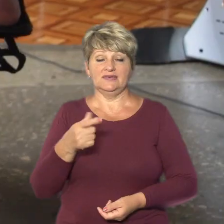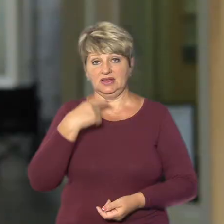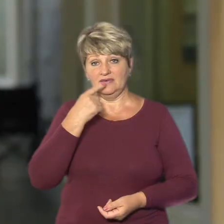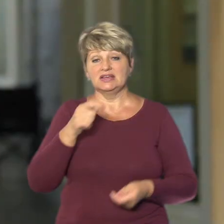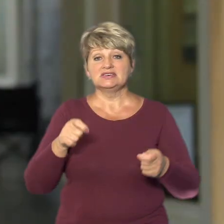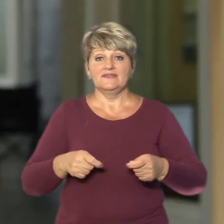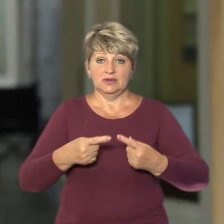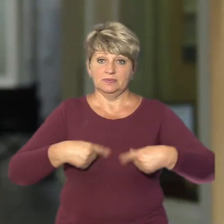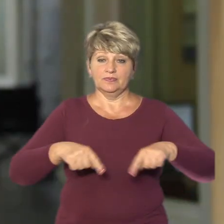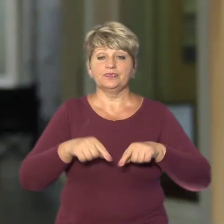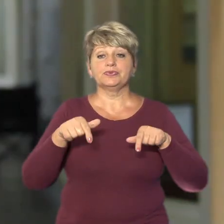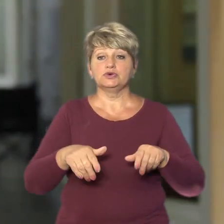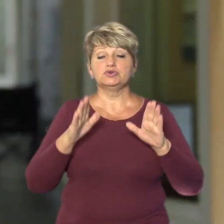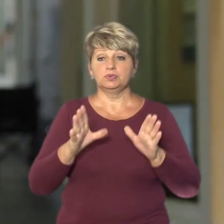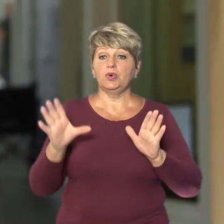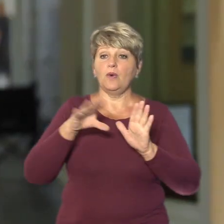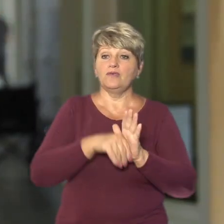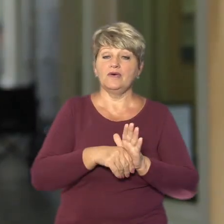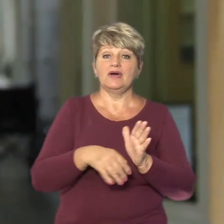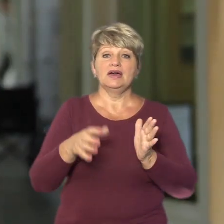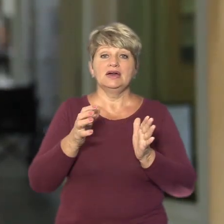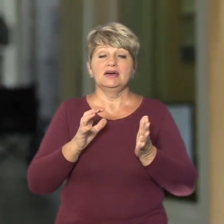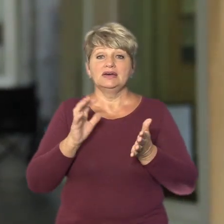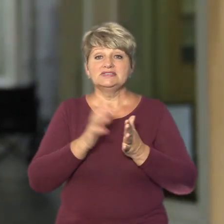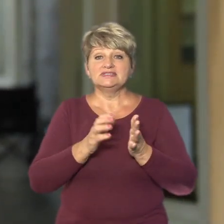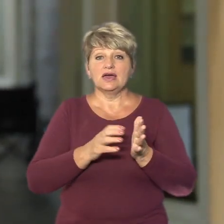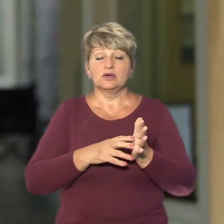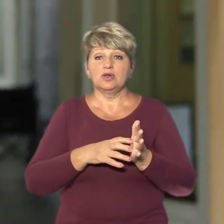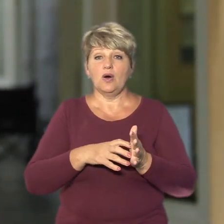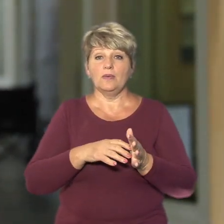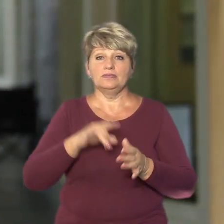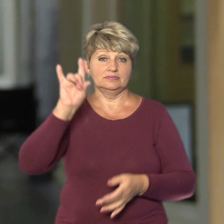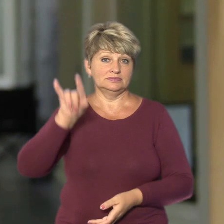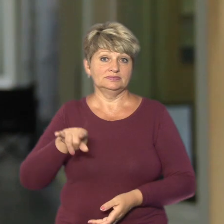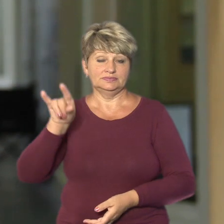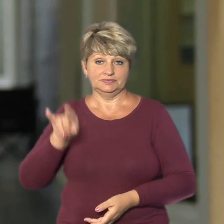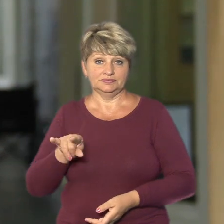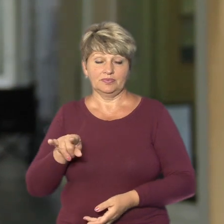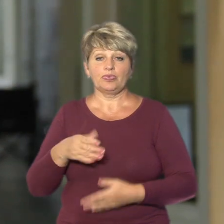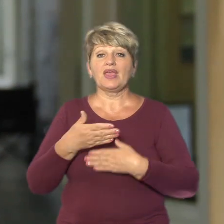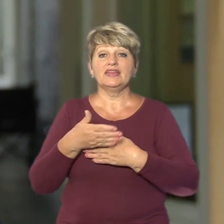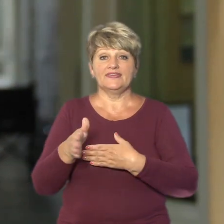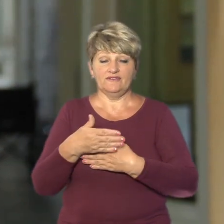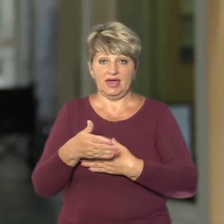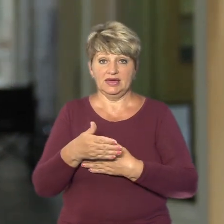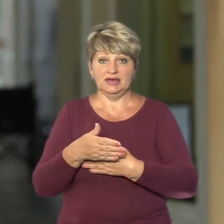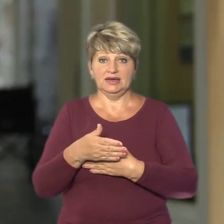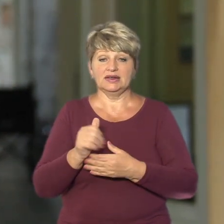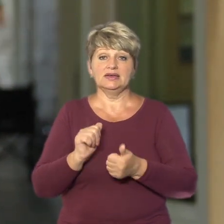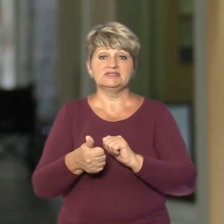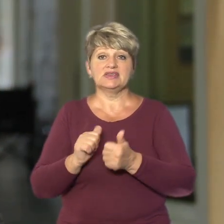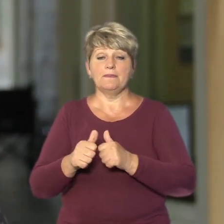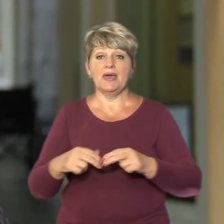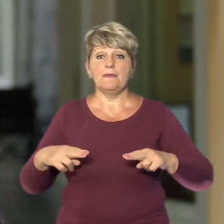завідувач. Сюда буде входить панелі стеклопакетні, двері, заміна